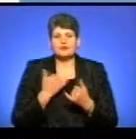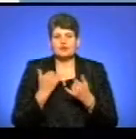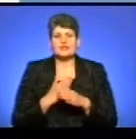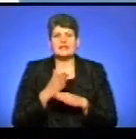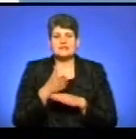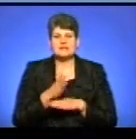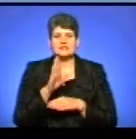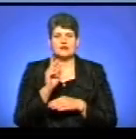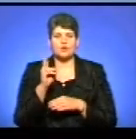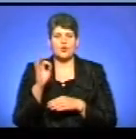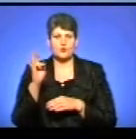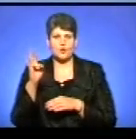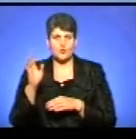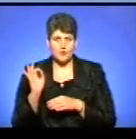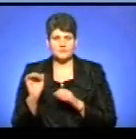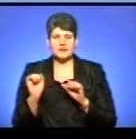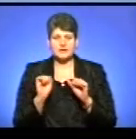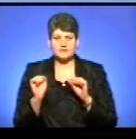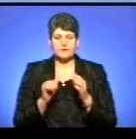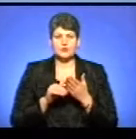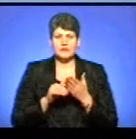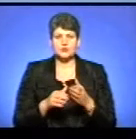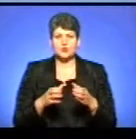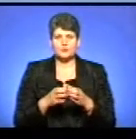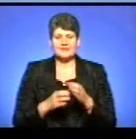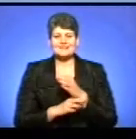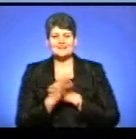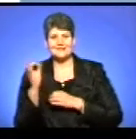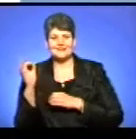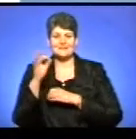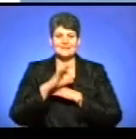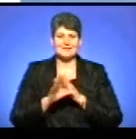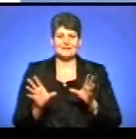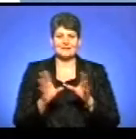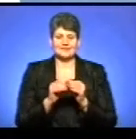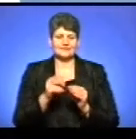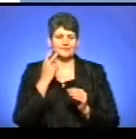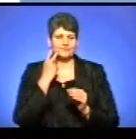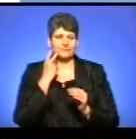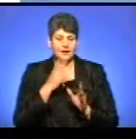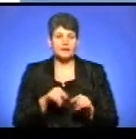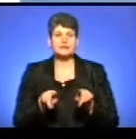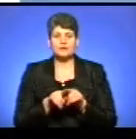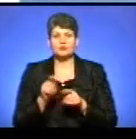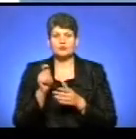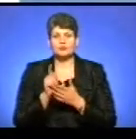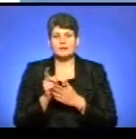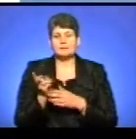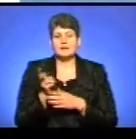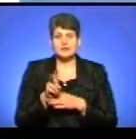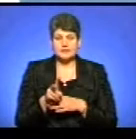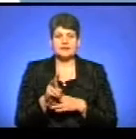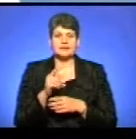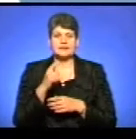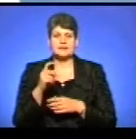Василь Кунько, керівник волонтерської групи «Схід та Захід. Єдині не завжди». Також до нас має приєднатися і Христина Феційця, волонтерка